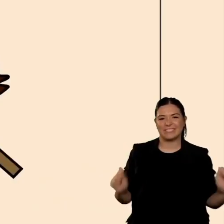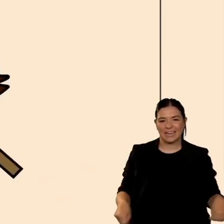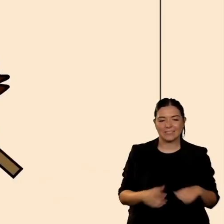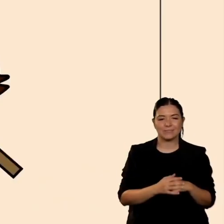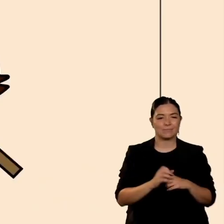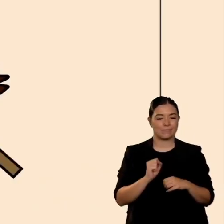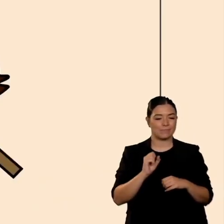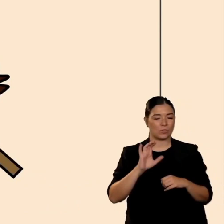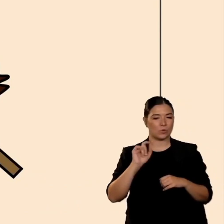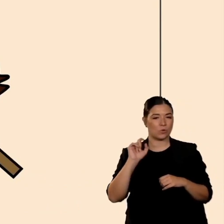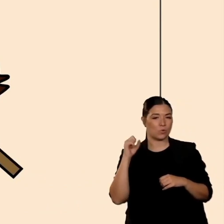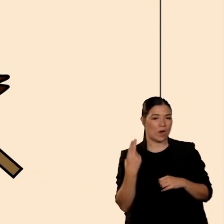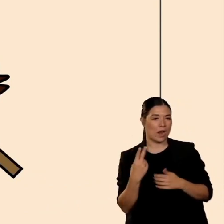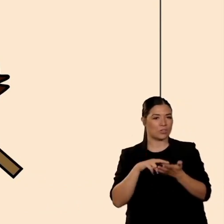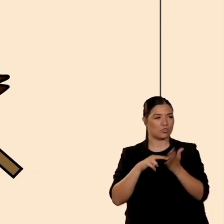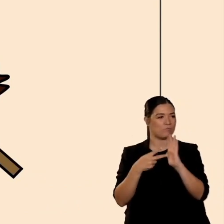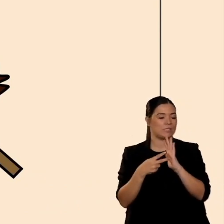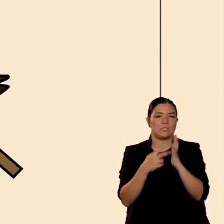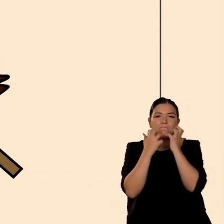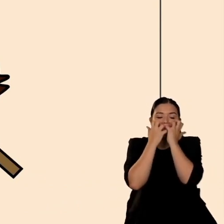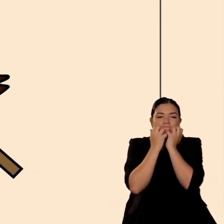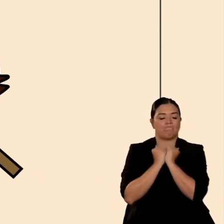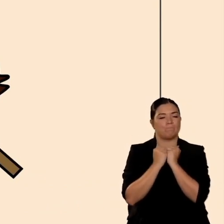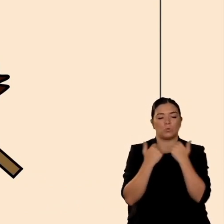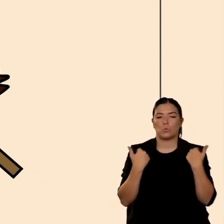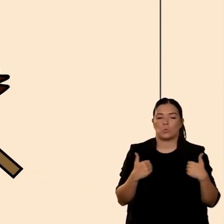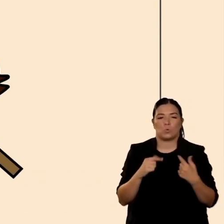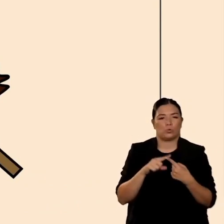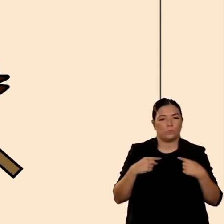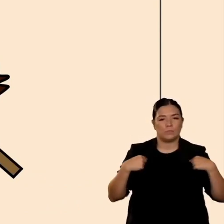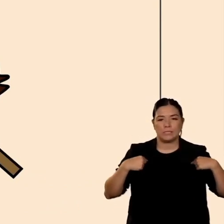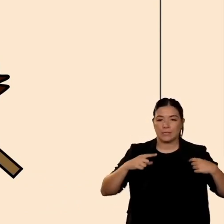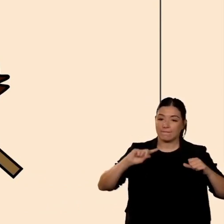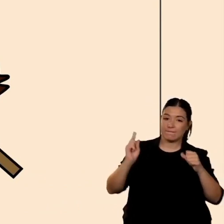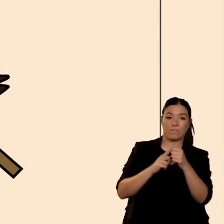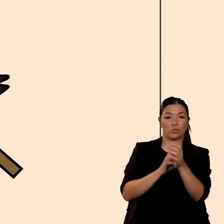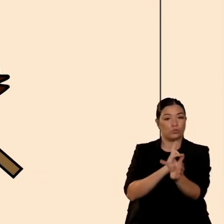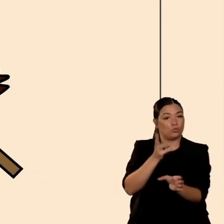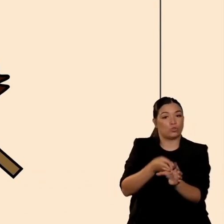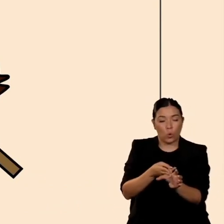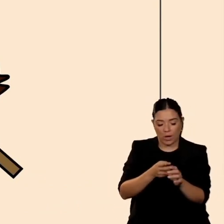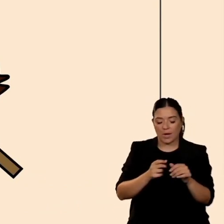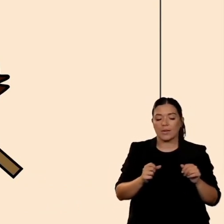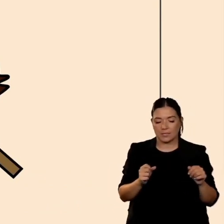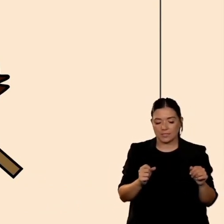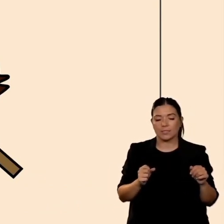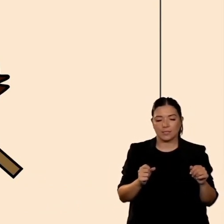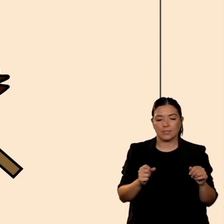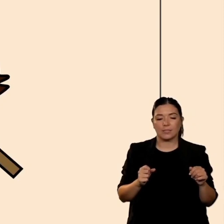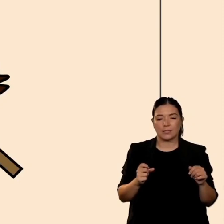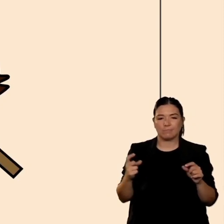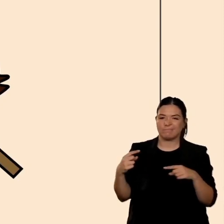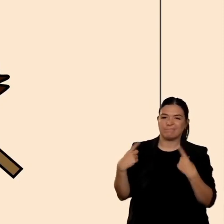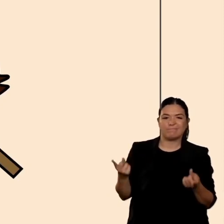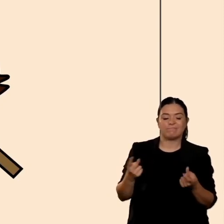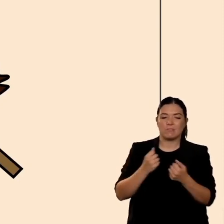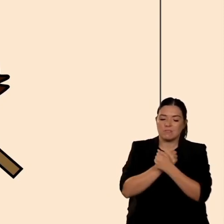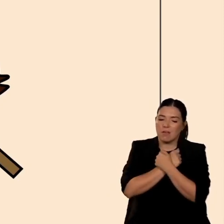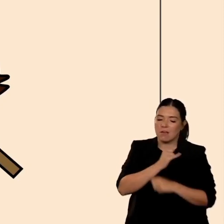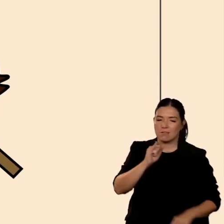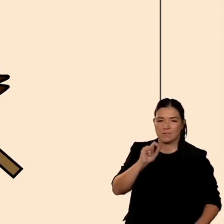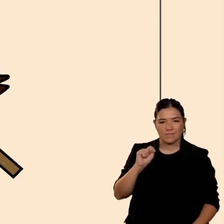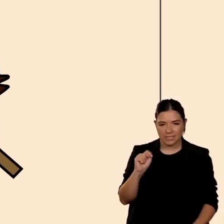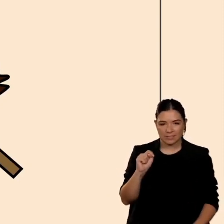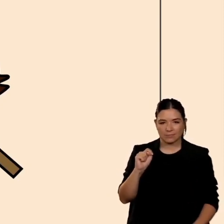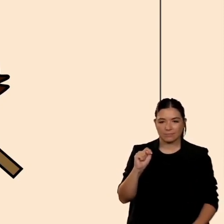arrivo dalla scuola tutti i giorni ansiosa per arrivare a scratch e parlare con i miei amici in linea ed è stato un eccellente